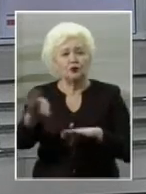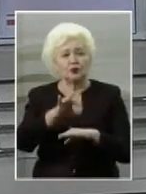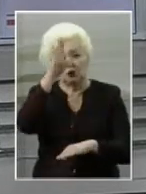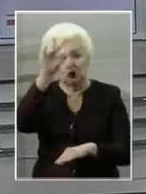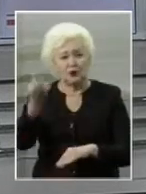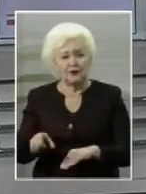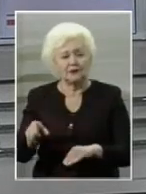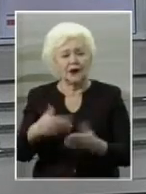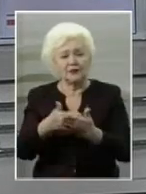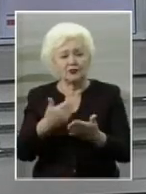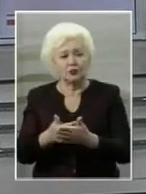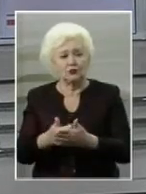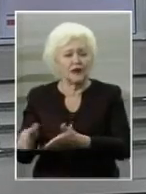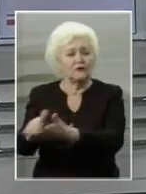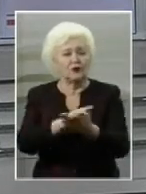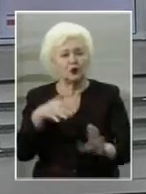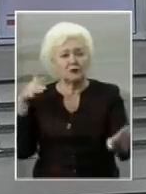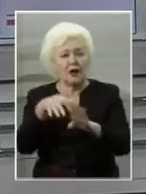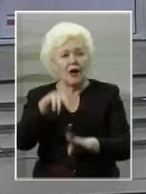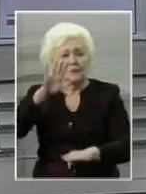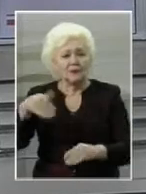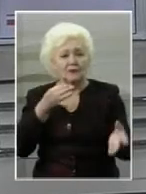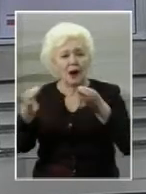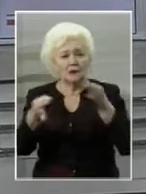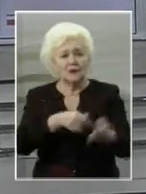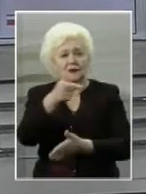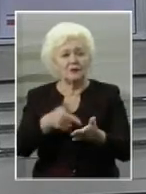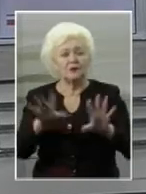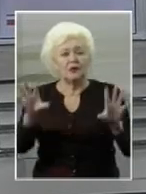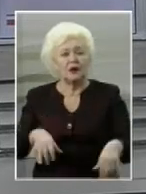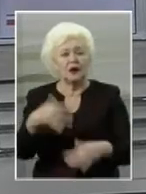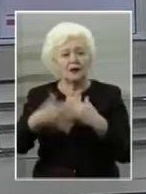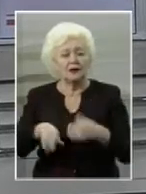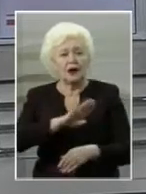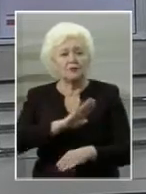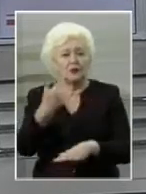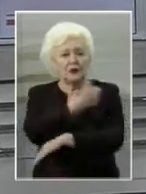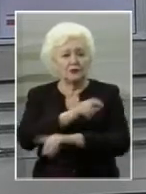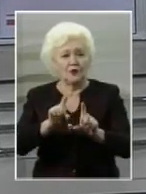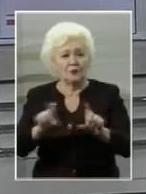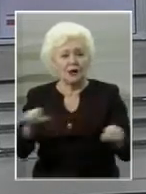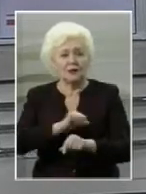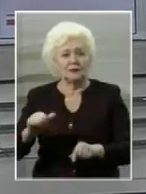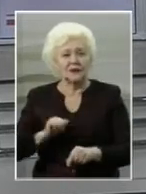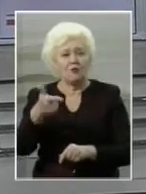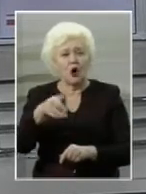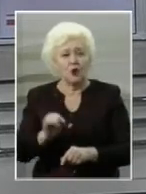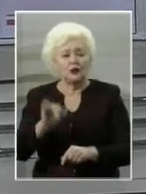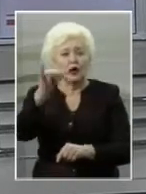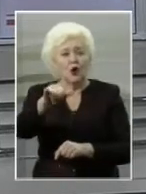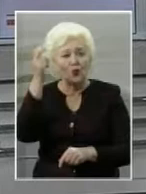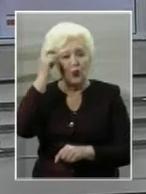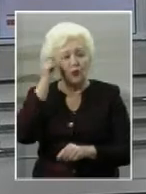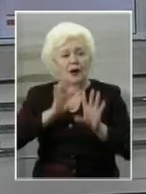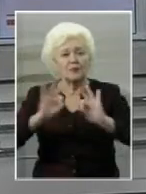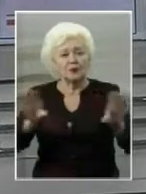підозрюють в організації нападу, після якого радниця міського голови Херсона померла в лікарні. Сам Гордєєв нині у Києві